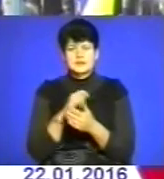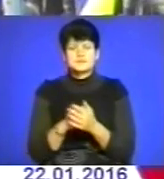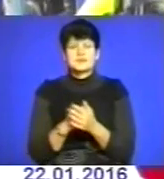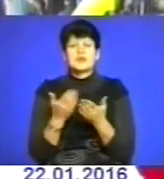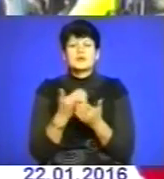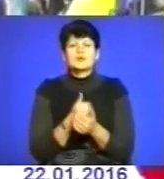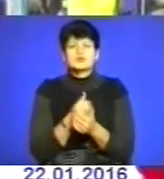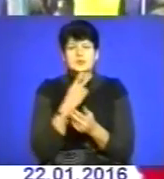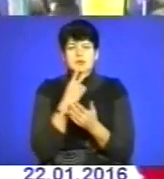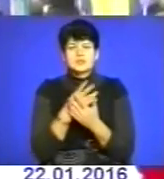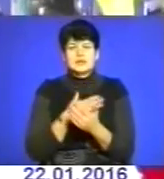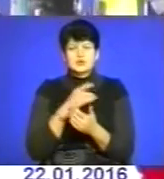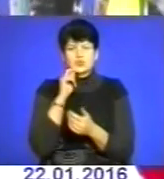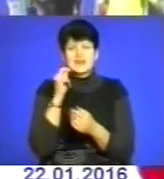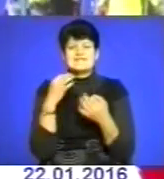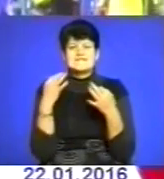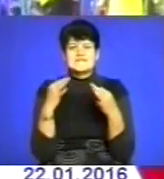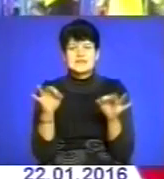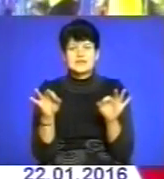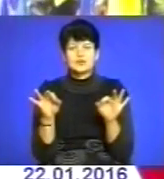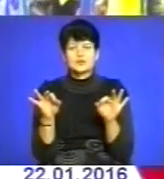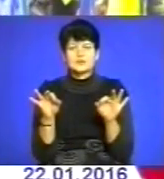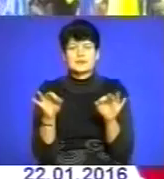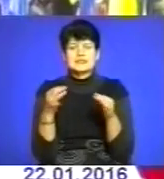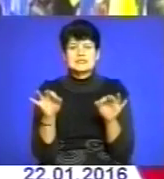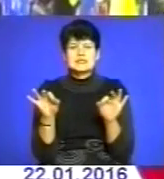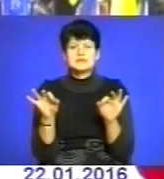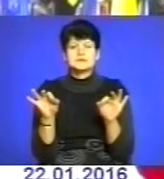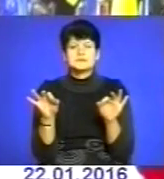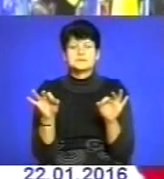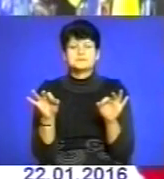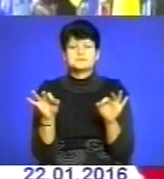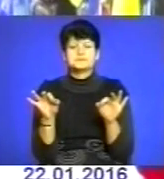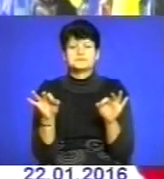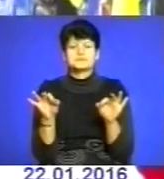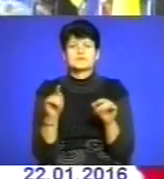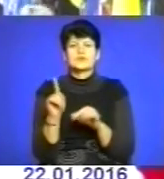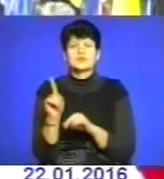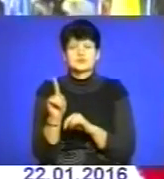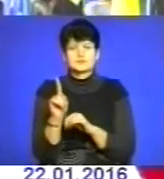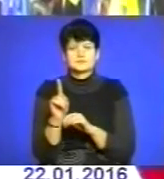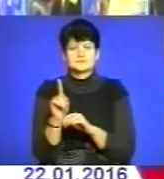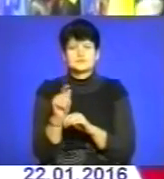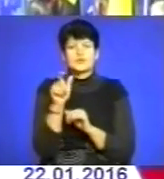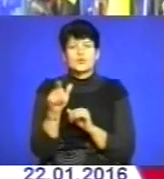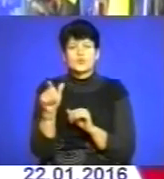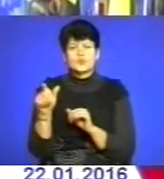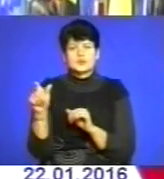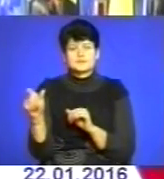хочете бачити нашу країну? Вільною, незалежною, щоб люди